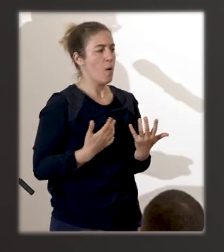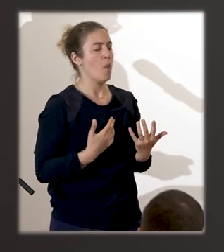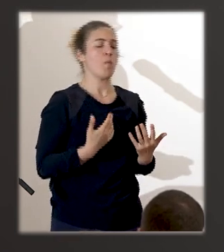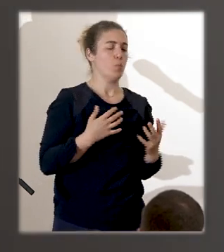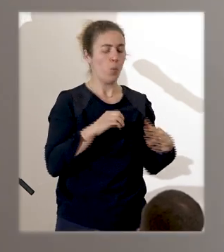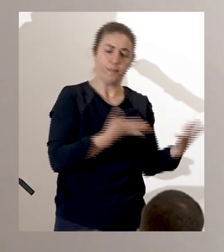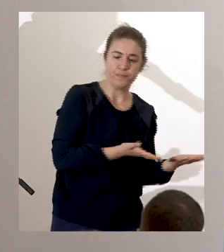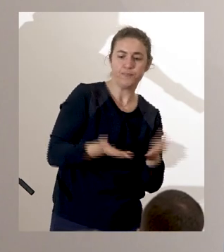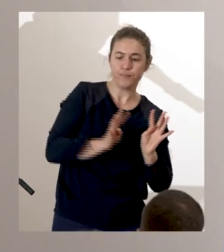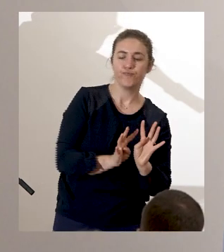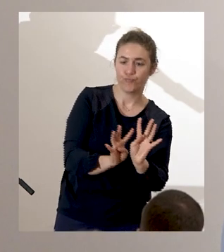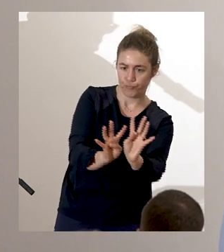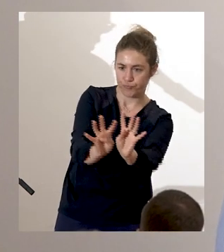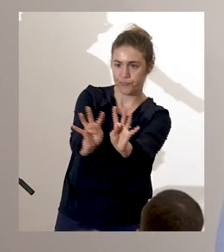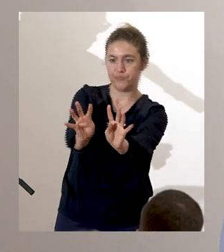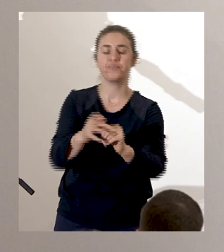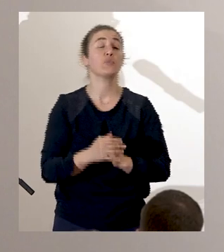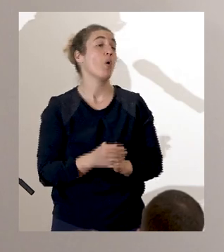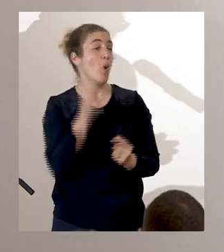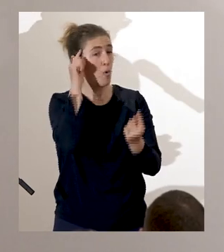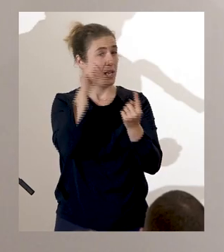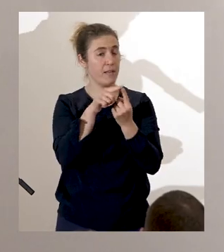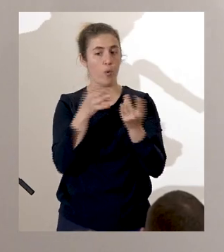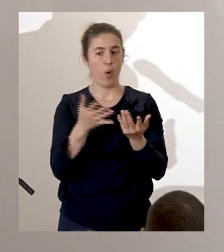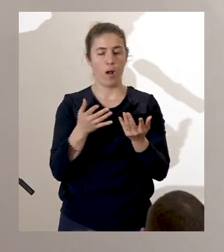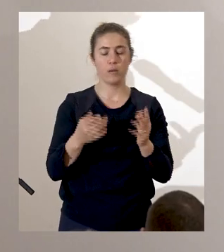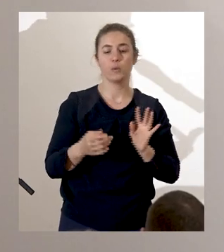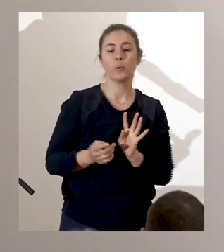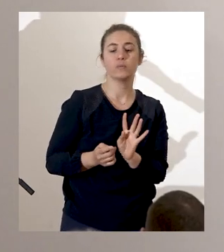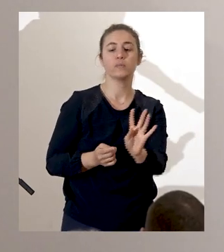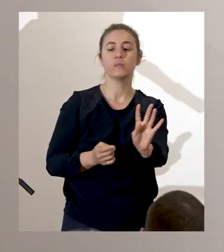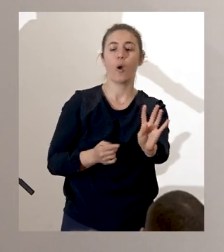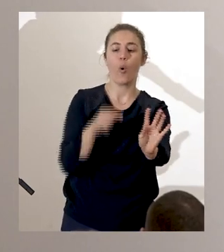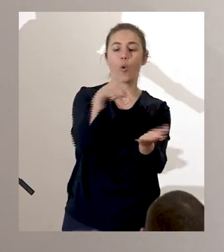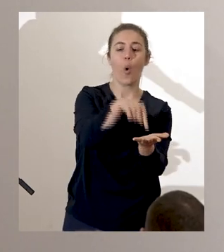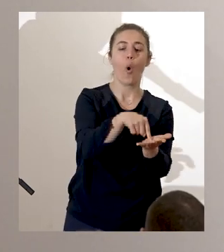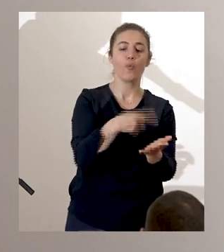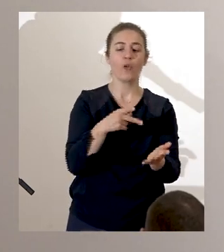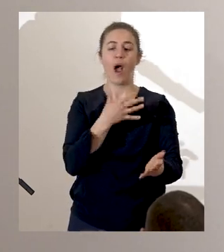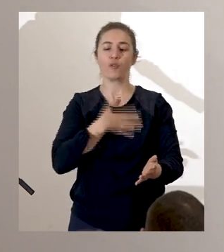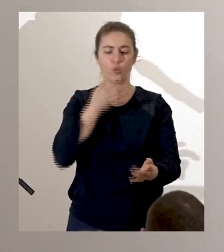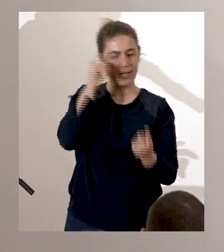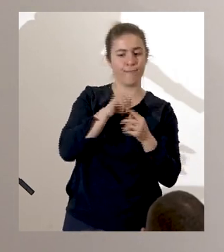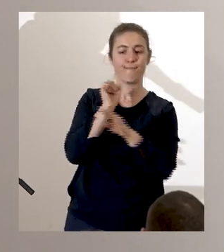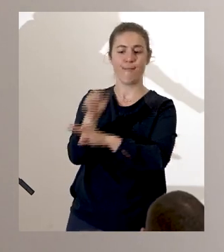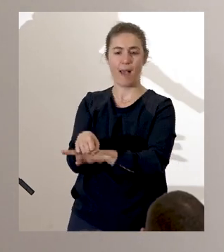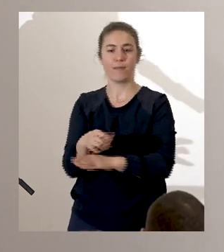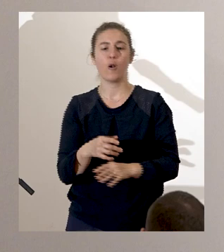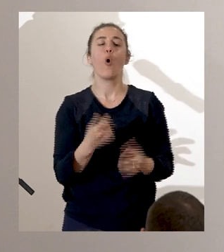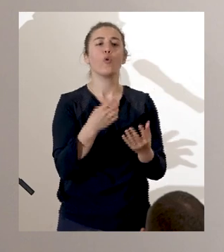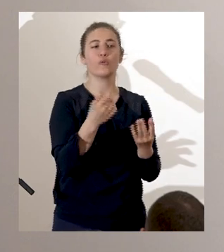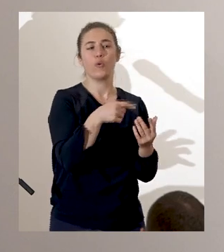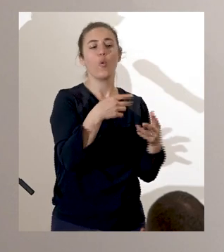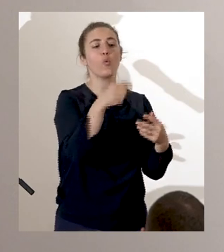progression. L'objectif de Kujo était de les attirer sur un terrain où il aurait l'avantage. Il ordonna de les laisser avancer jusqu'à un